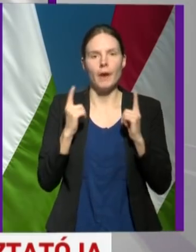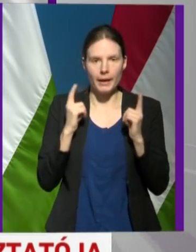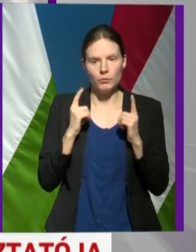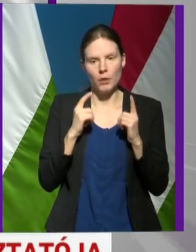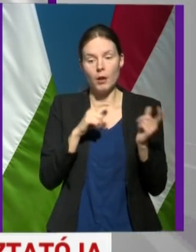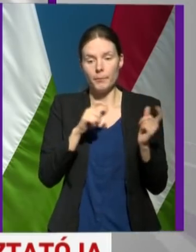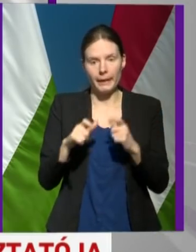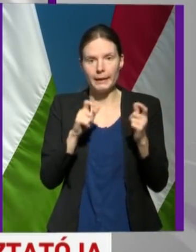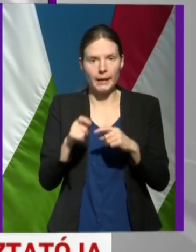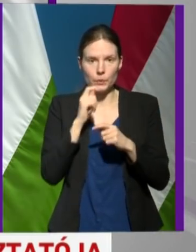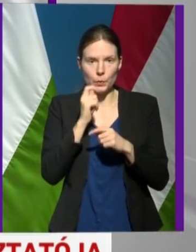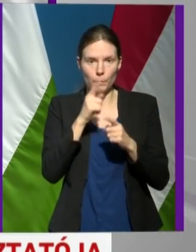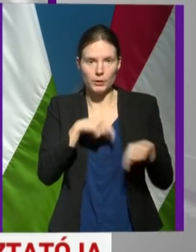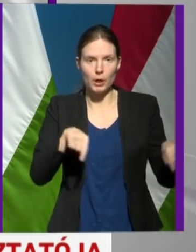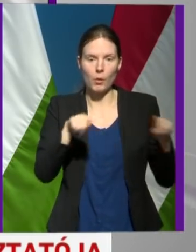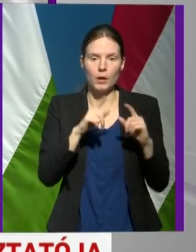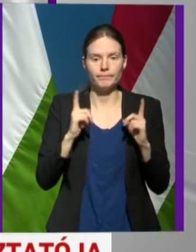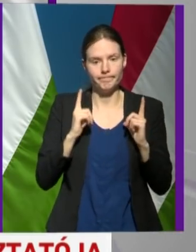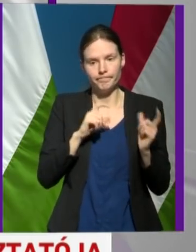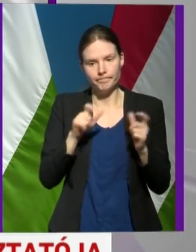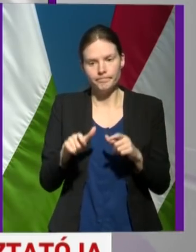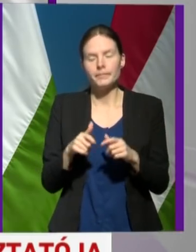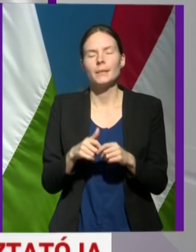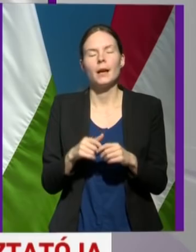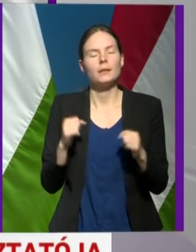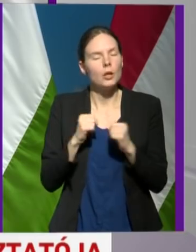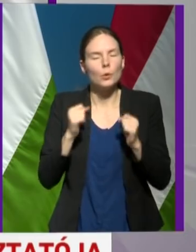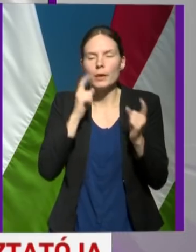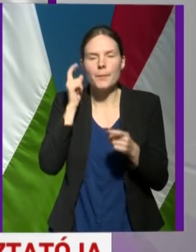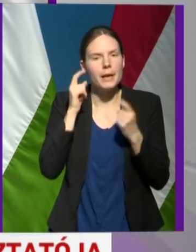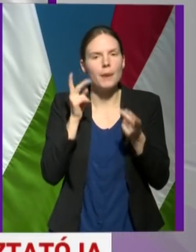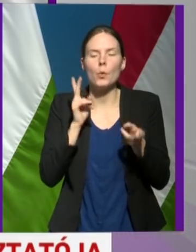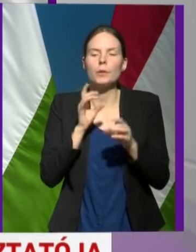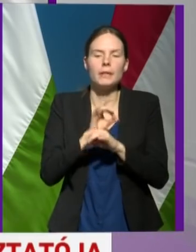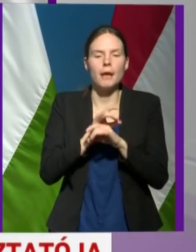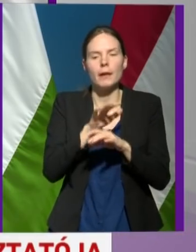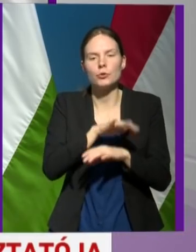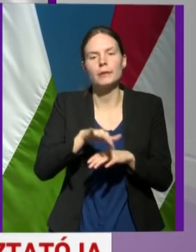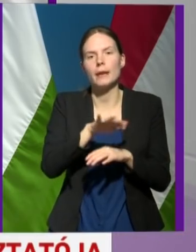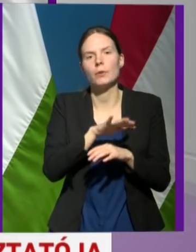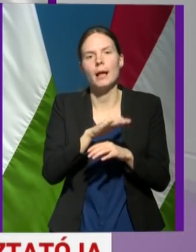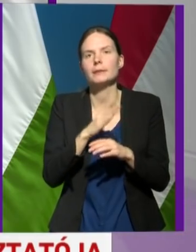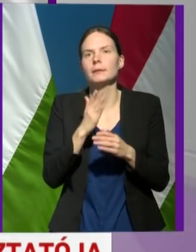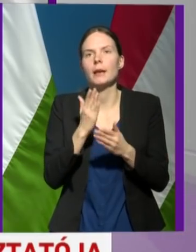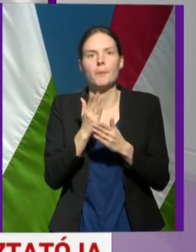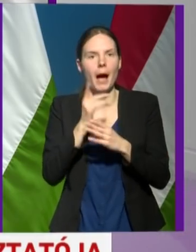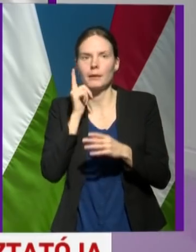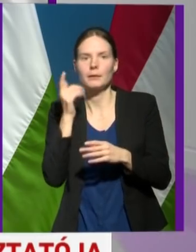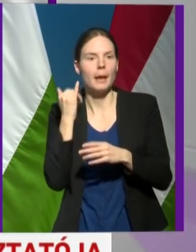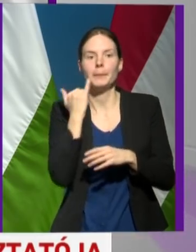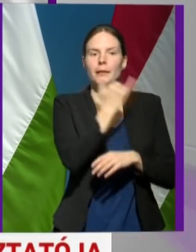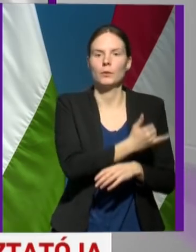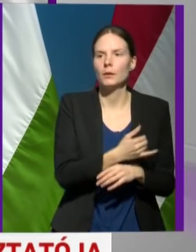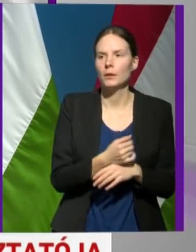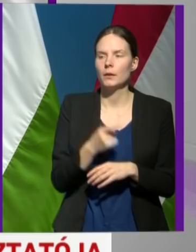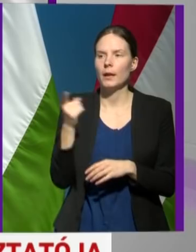honfitársainkat, de nagyon remélem, hogy járványos területre már nem utazik senki. A